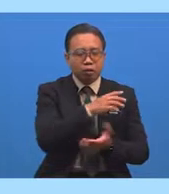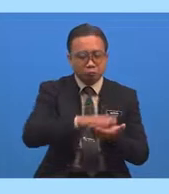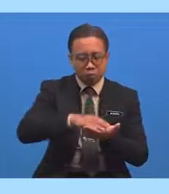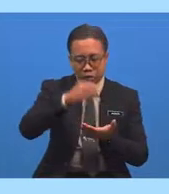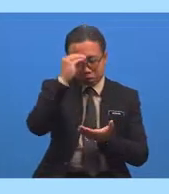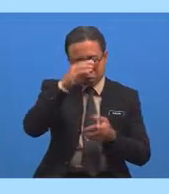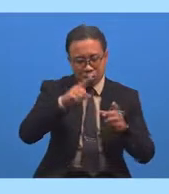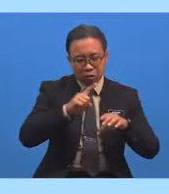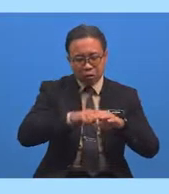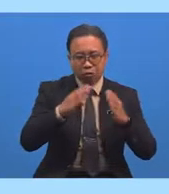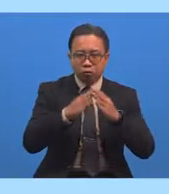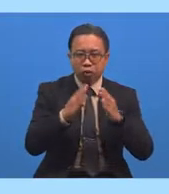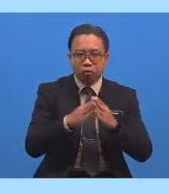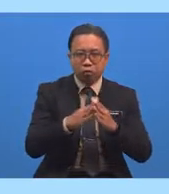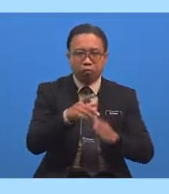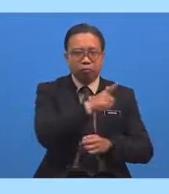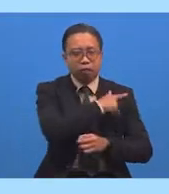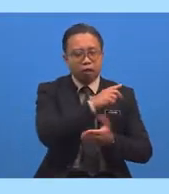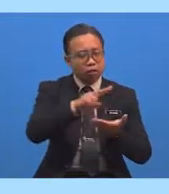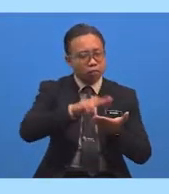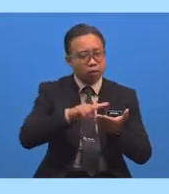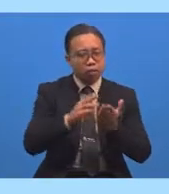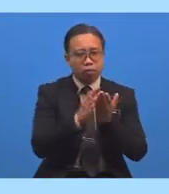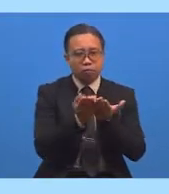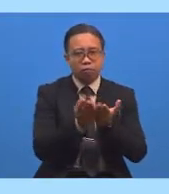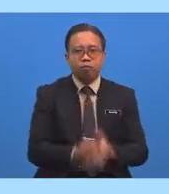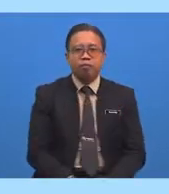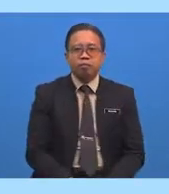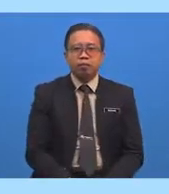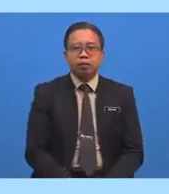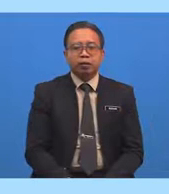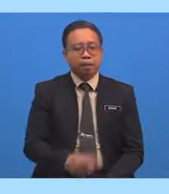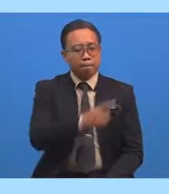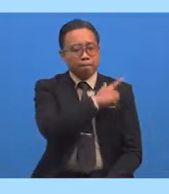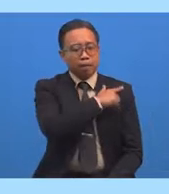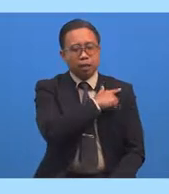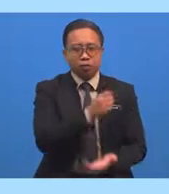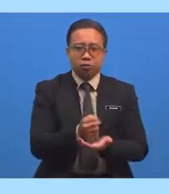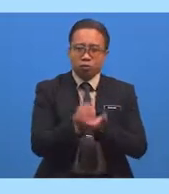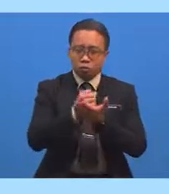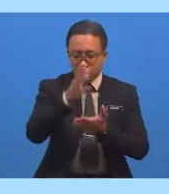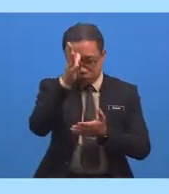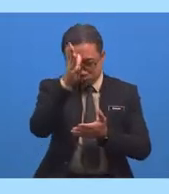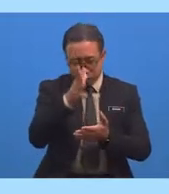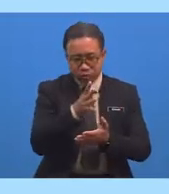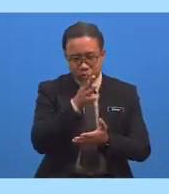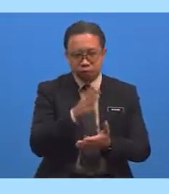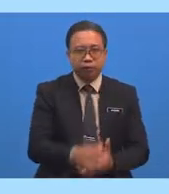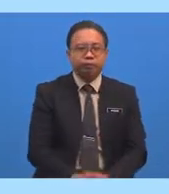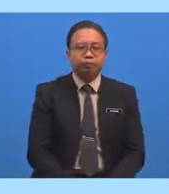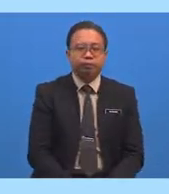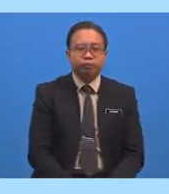Kaji Pelajaran Malas Membaca Buku Malas Menolong Ibu Bapa Dan